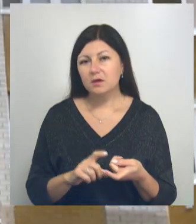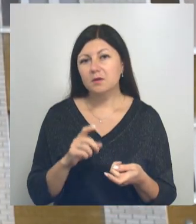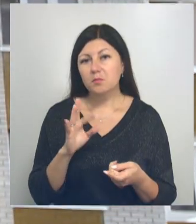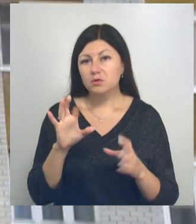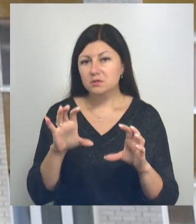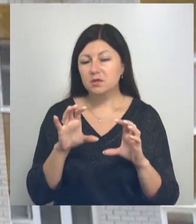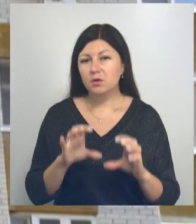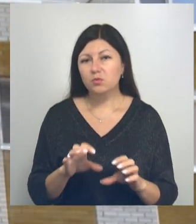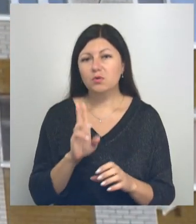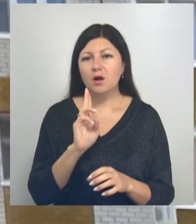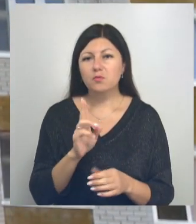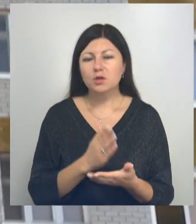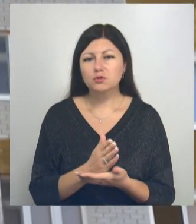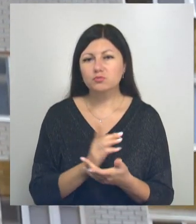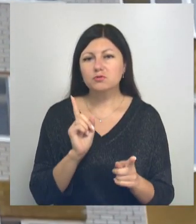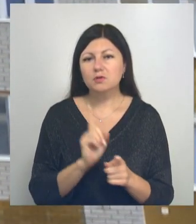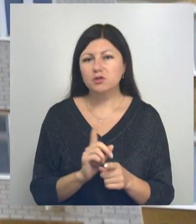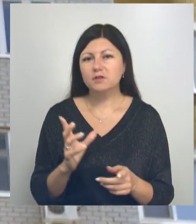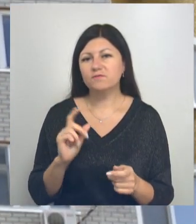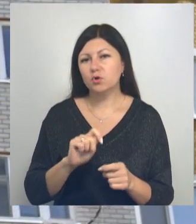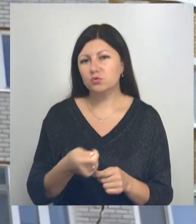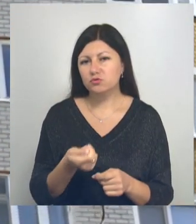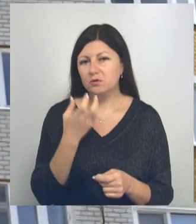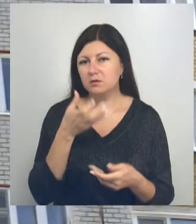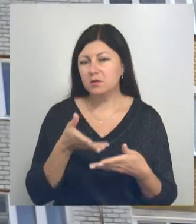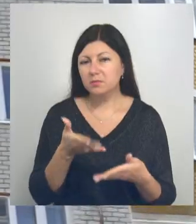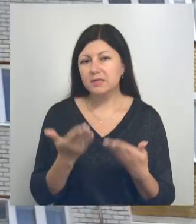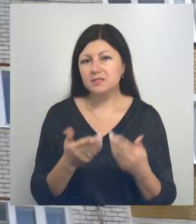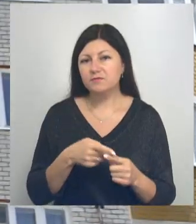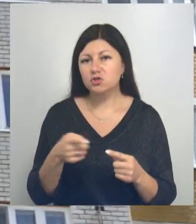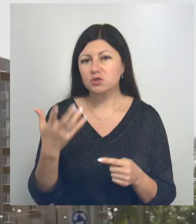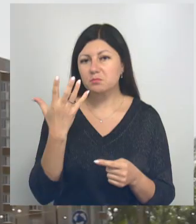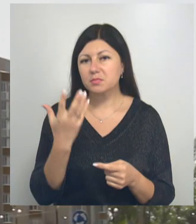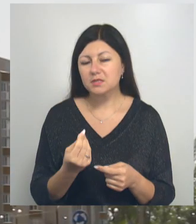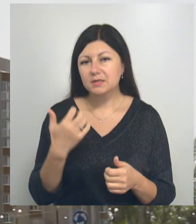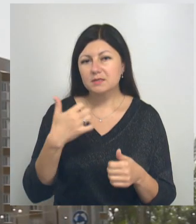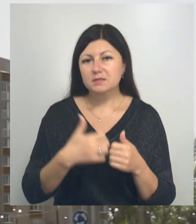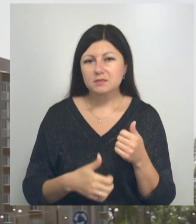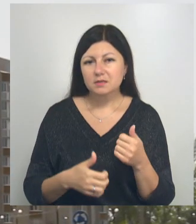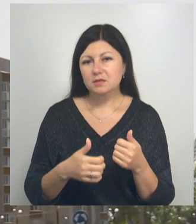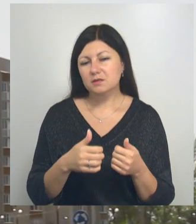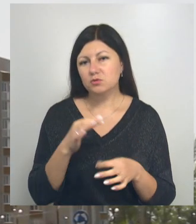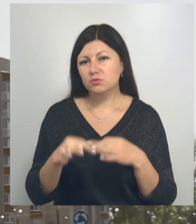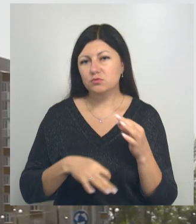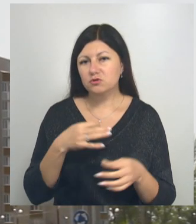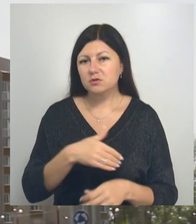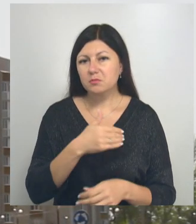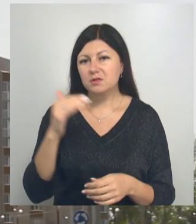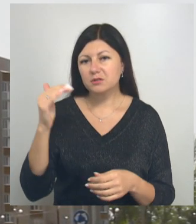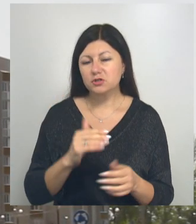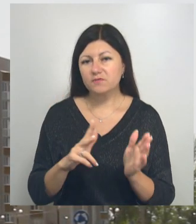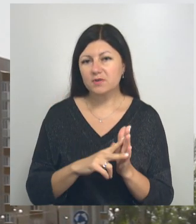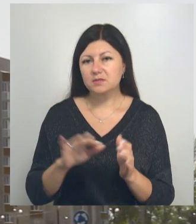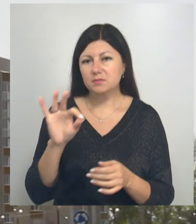по закону коммунальные службы должны включить отопление, если в течение пяти дней среднесуточная температура воздуха будет ниже 8